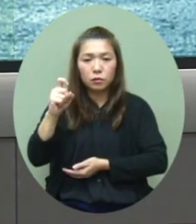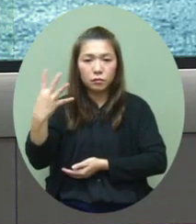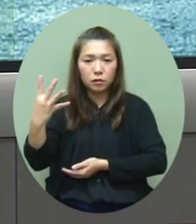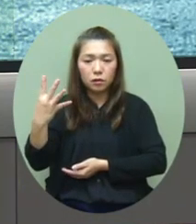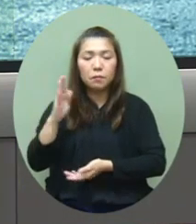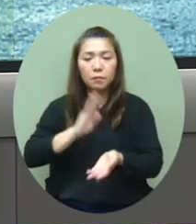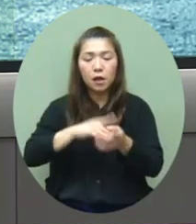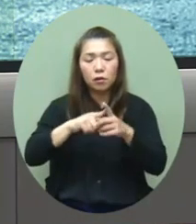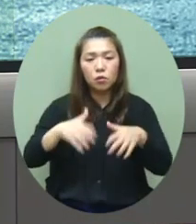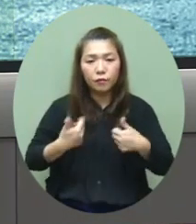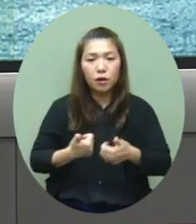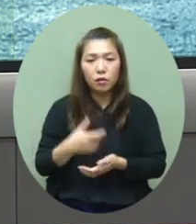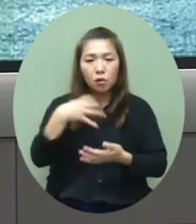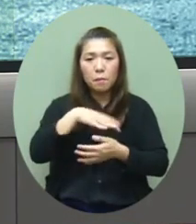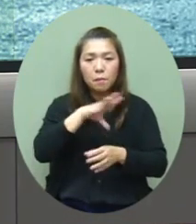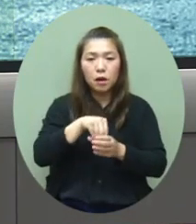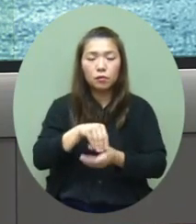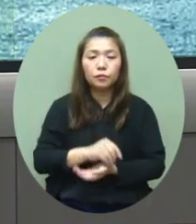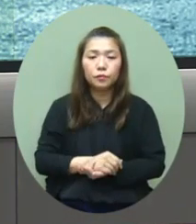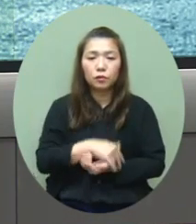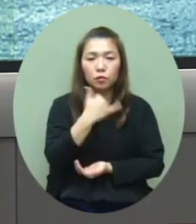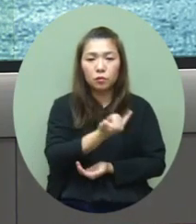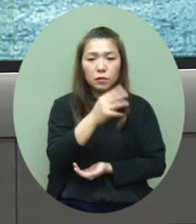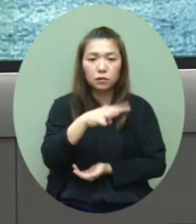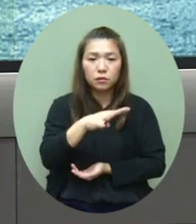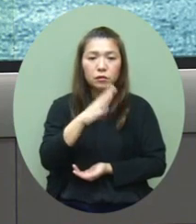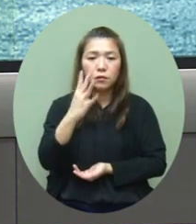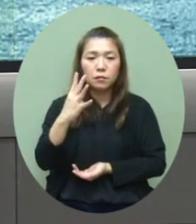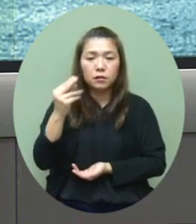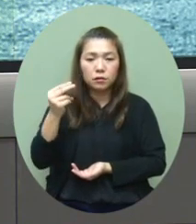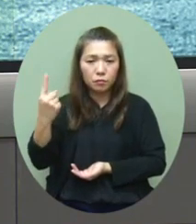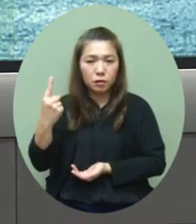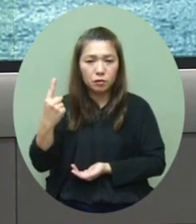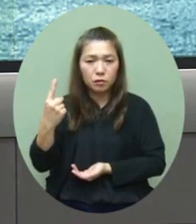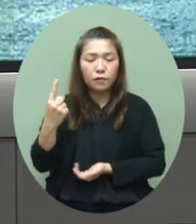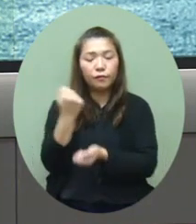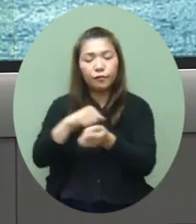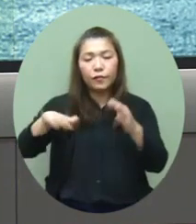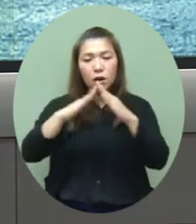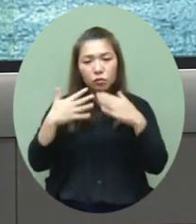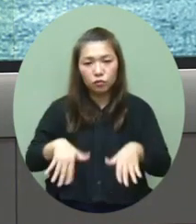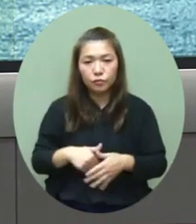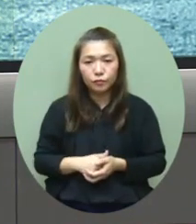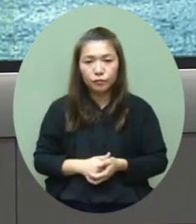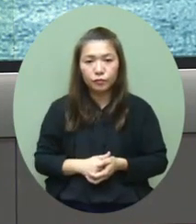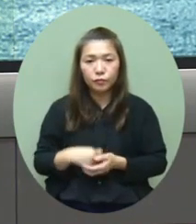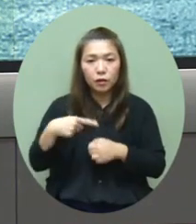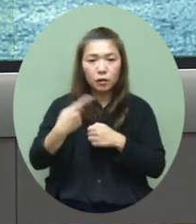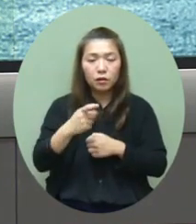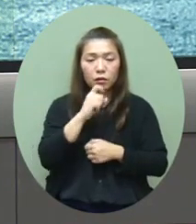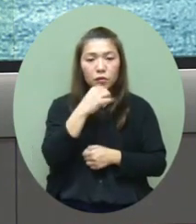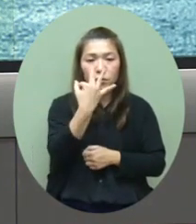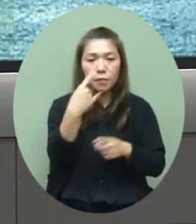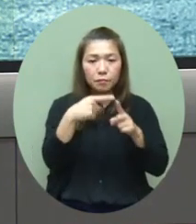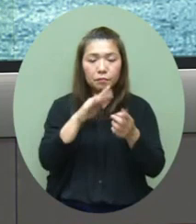名的病人康复当中包括了64,471名的病人就已经出院了另外有三